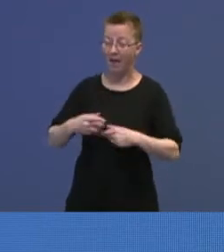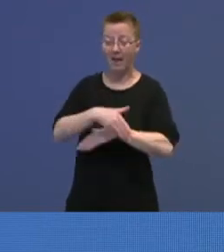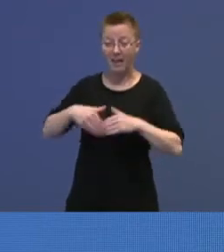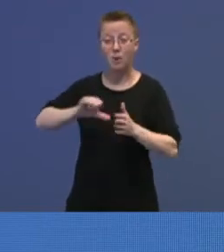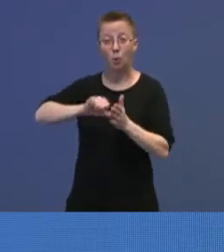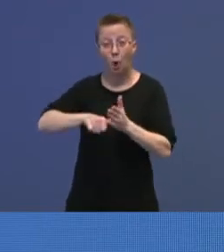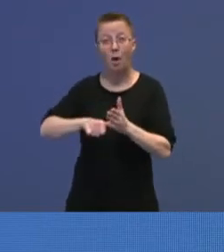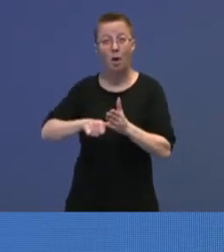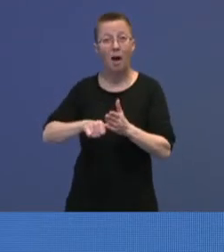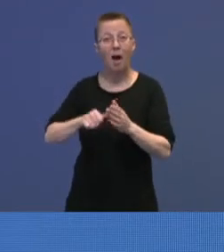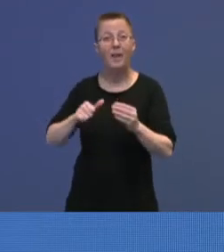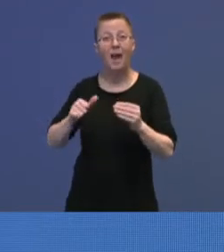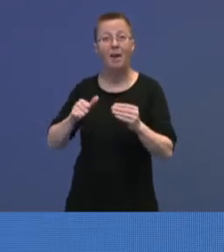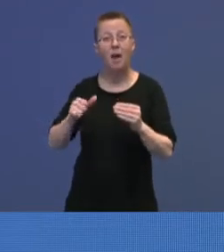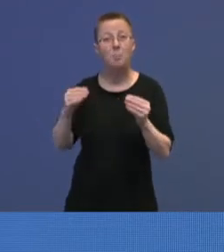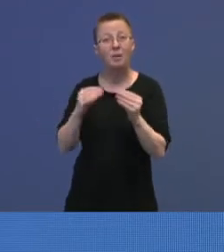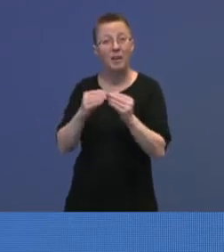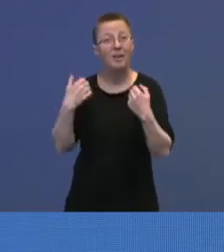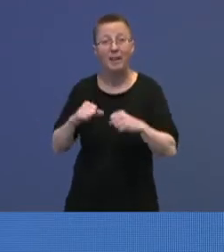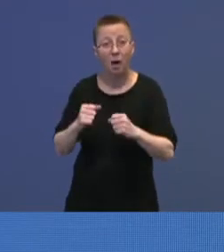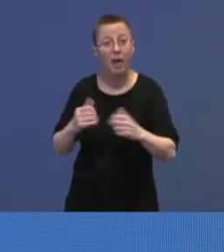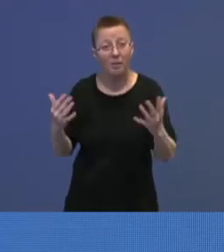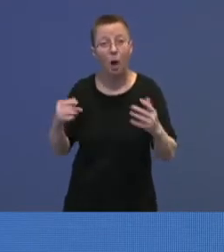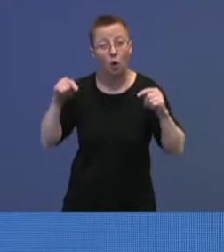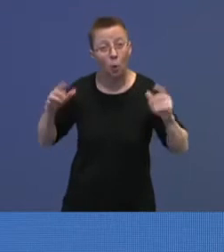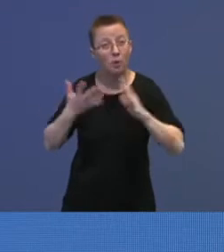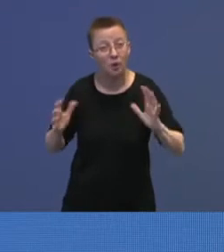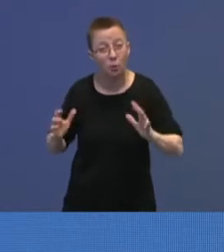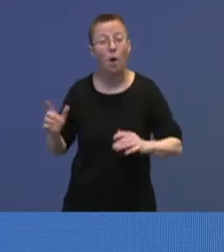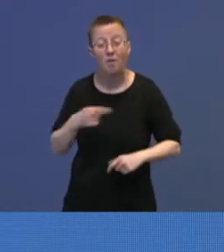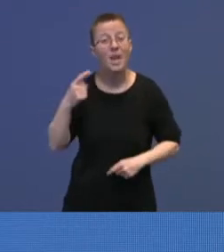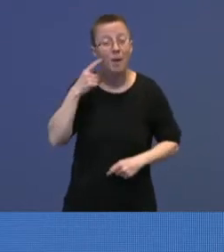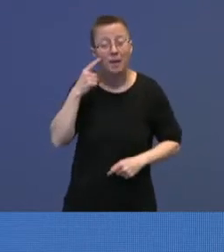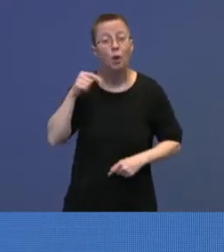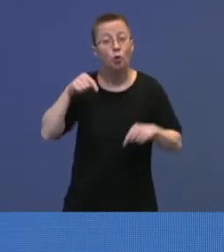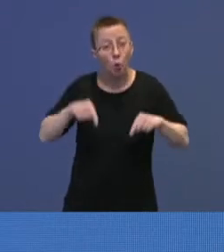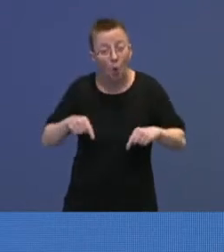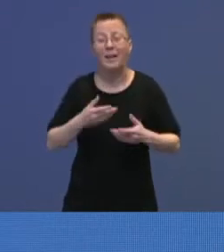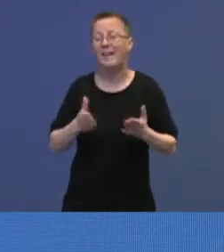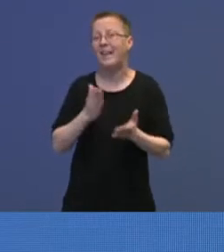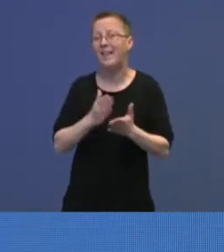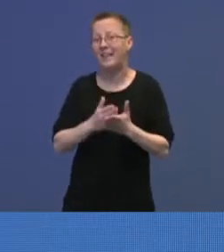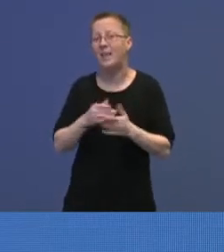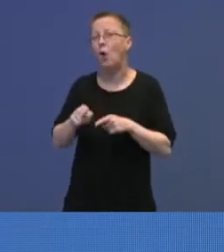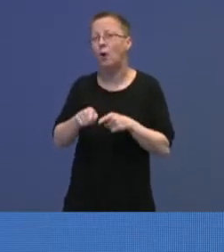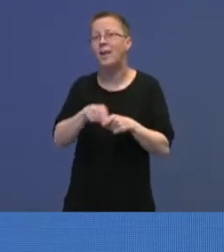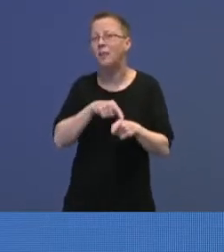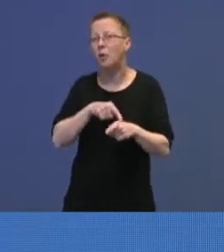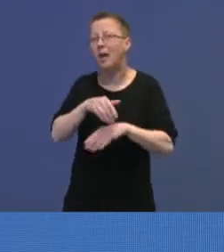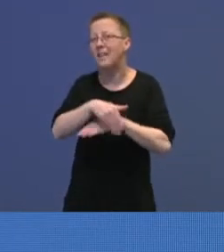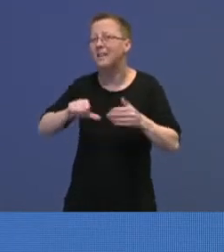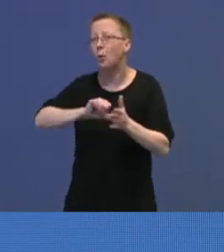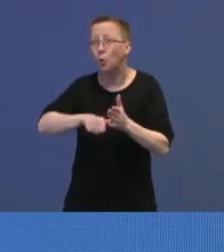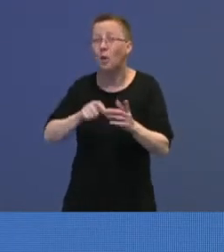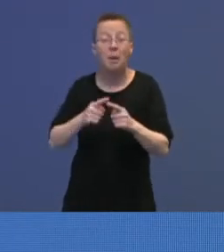et hensiktsmessig tiltak i den situasjonen vi står i. Vi mener per nå at det ikke er riktig å innføre grensekontroll, men det kan bli